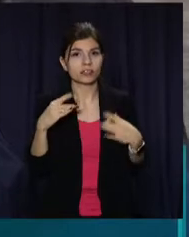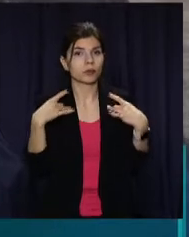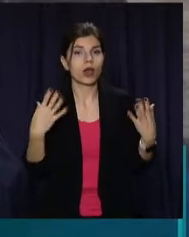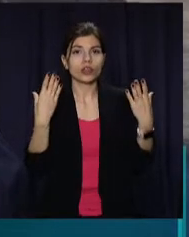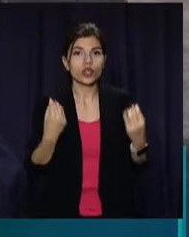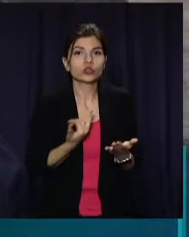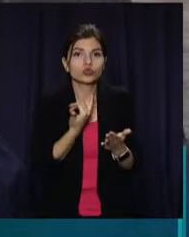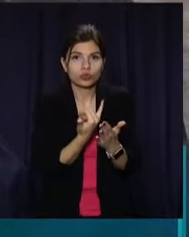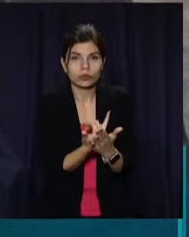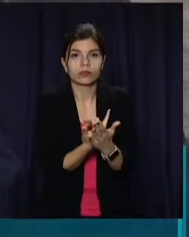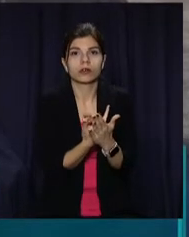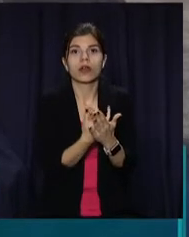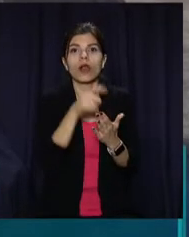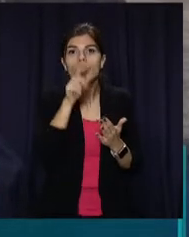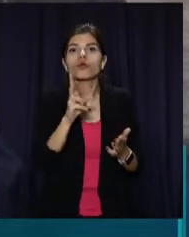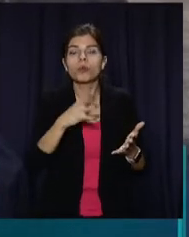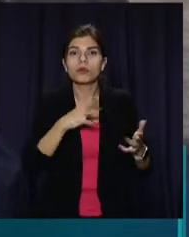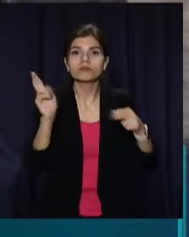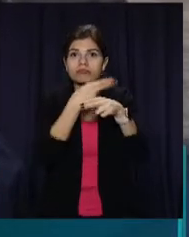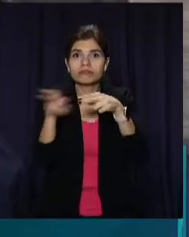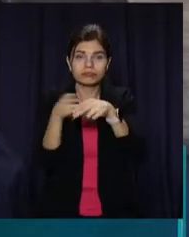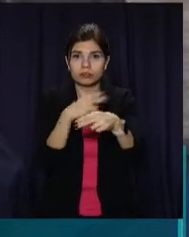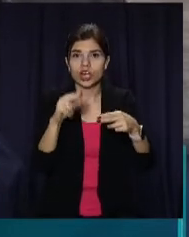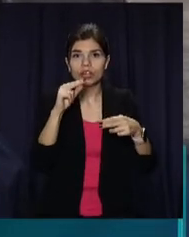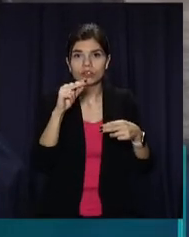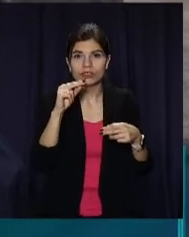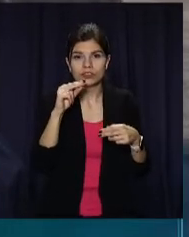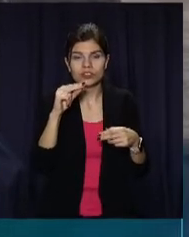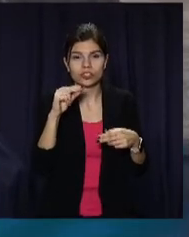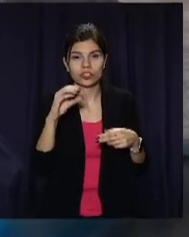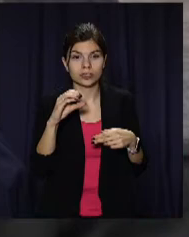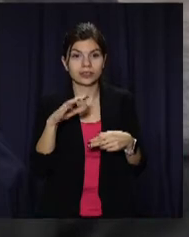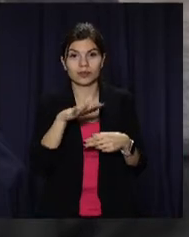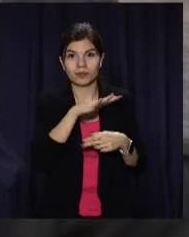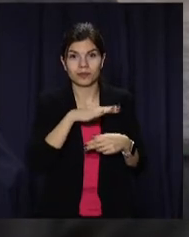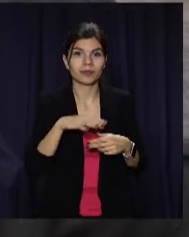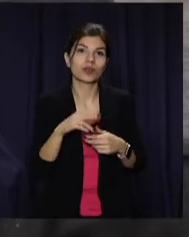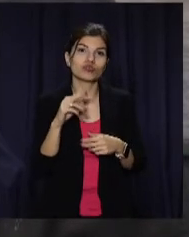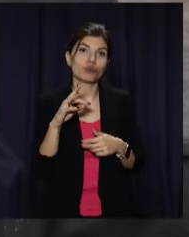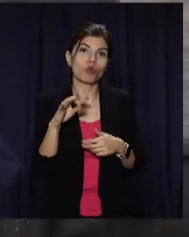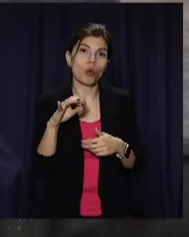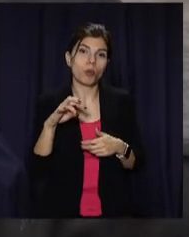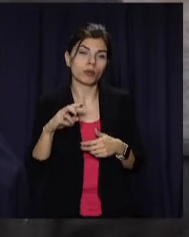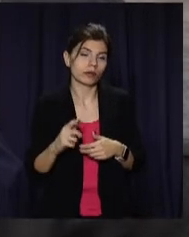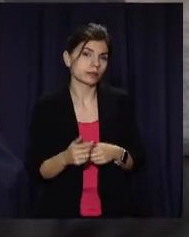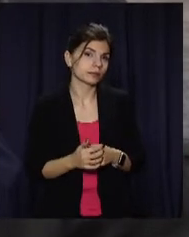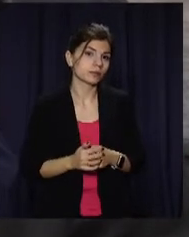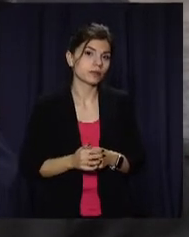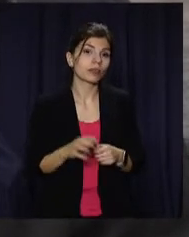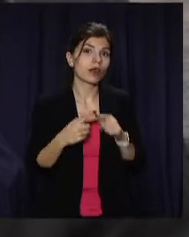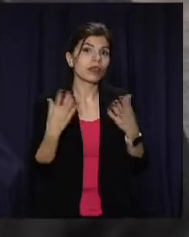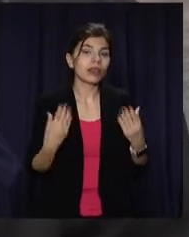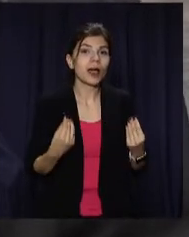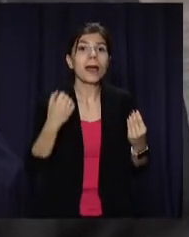день вшанування ліквідації аварії на ЧАЭС. Для сравнення, для наших отців день